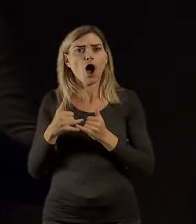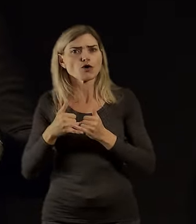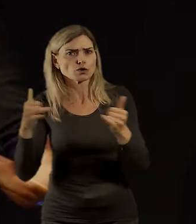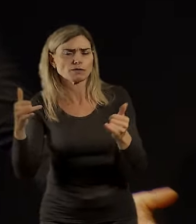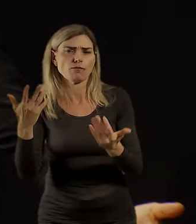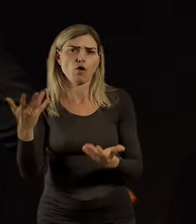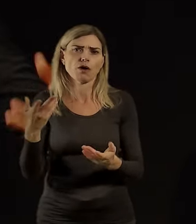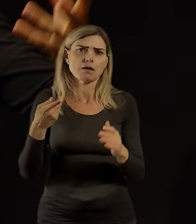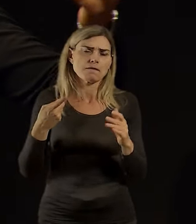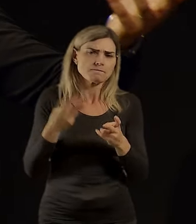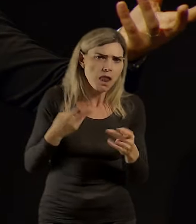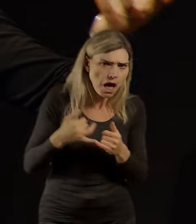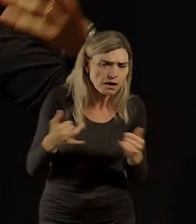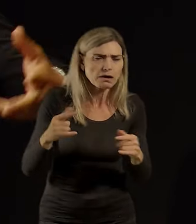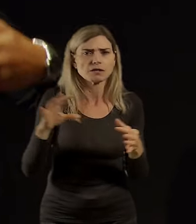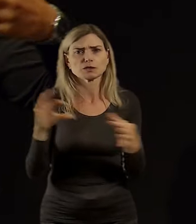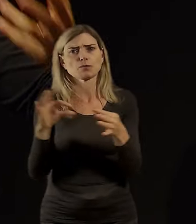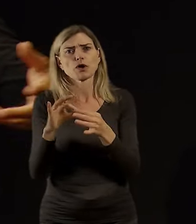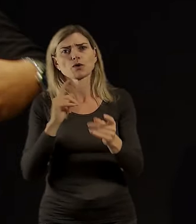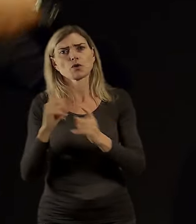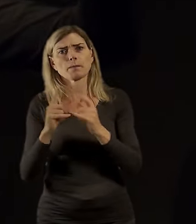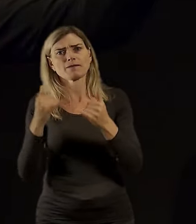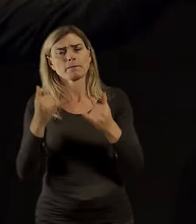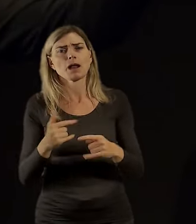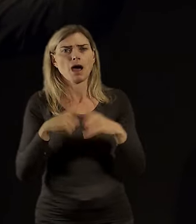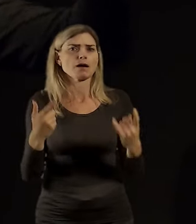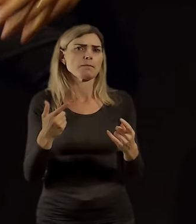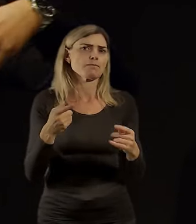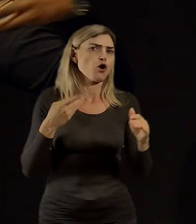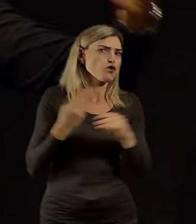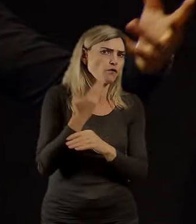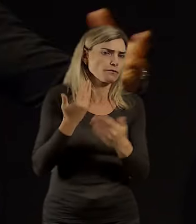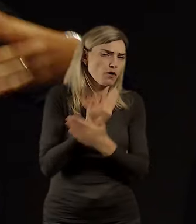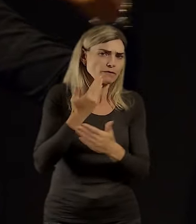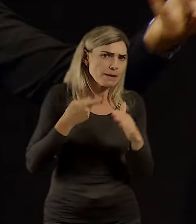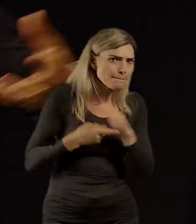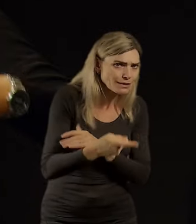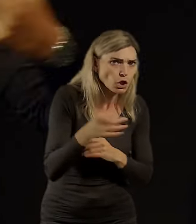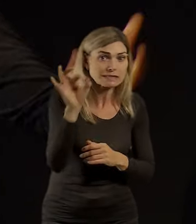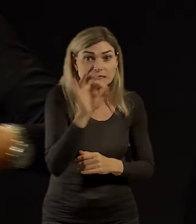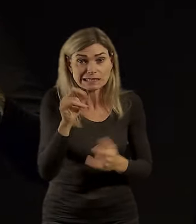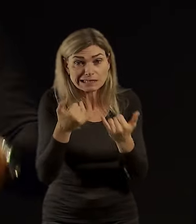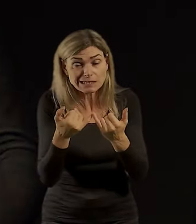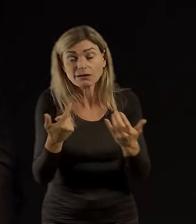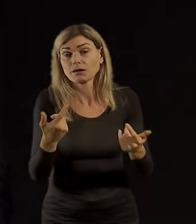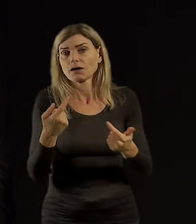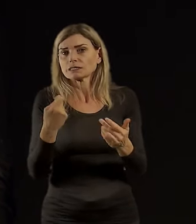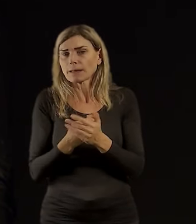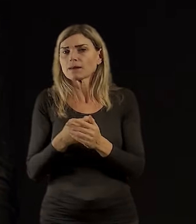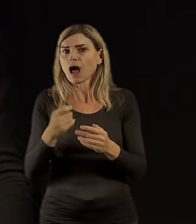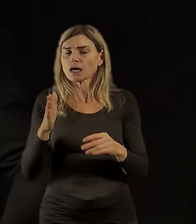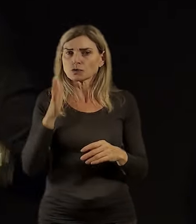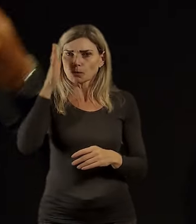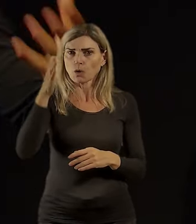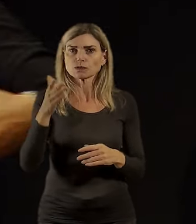dále, významných projekty, které vlastně to patnáctiminutové město vytvoří i z některých měst v tom regionu. To znamená, že dostávat se sem bude ještě